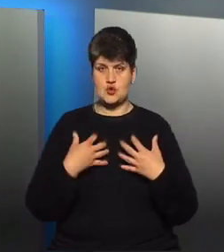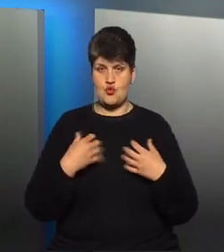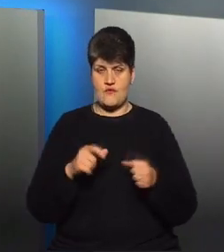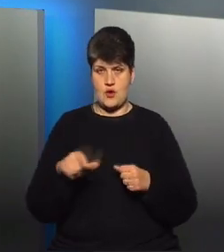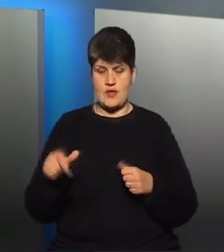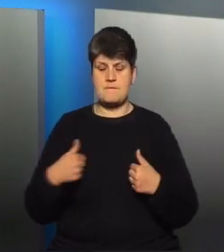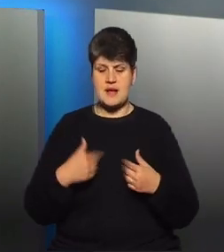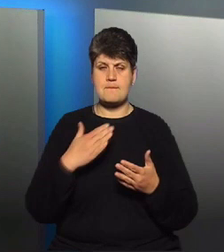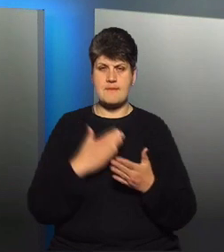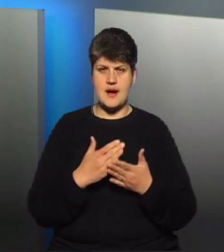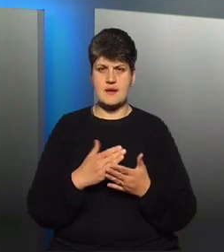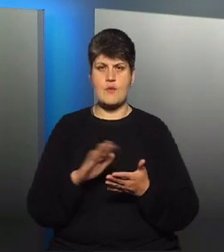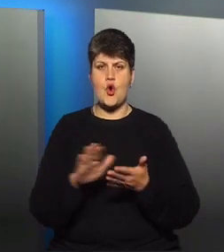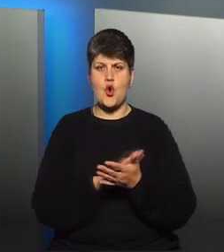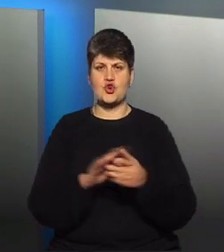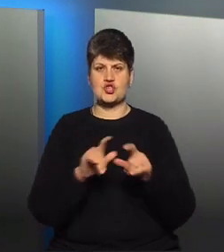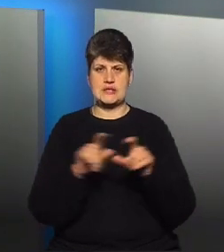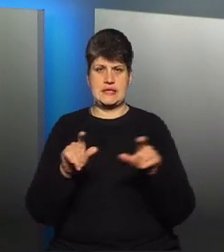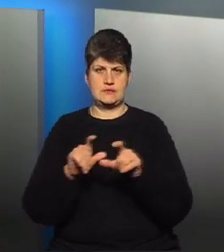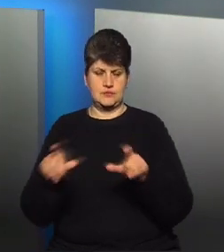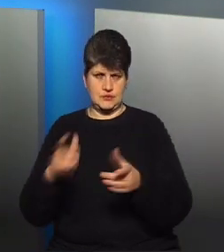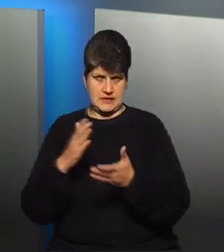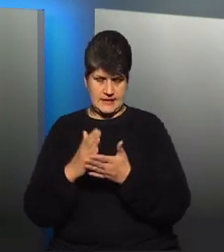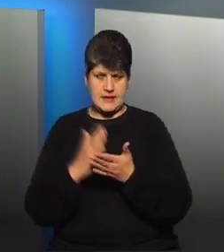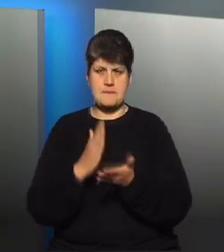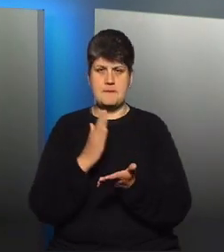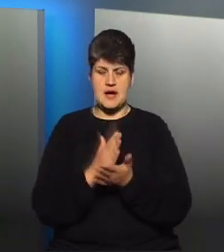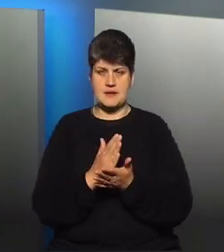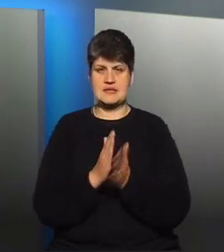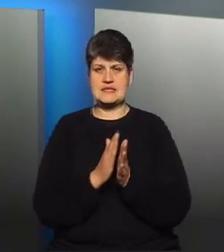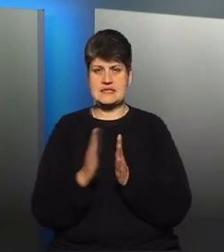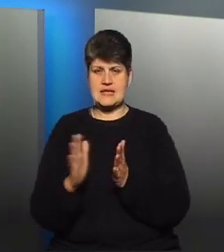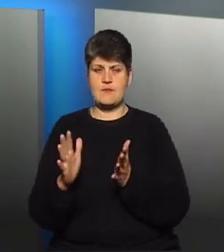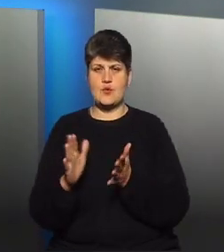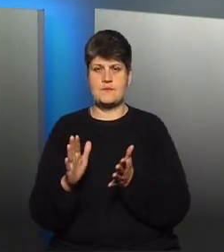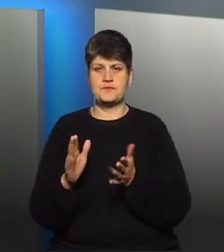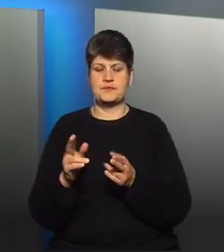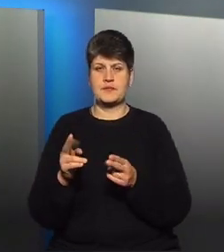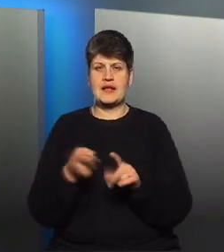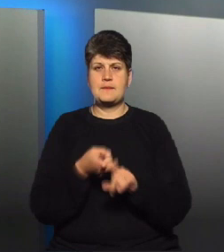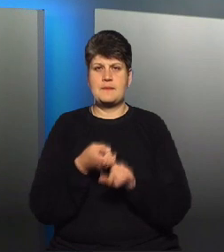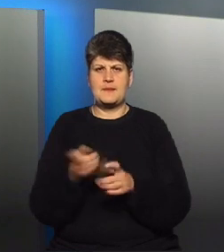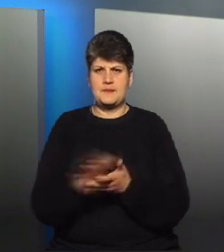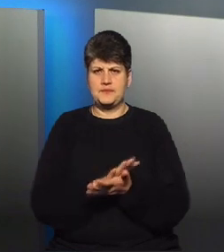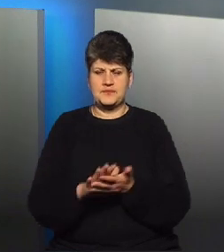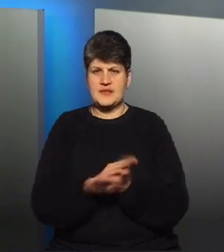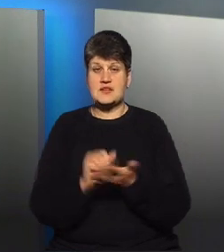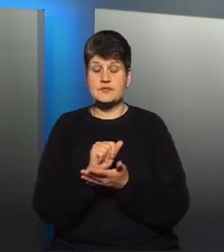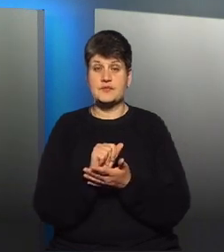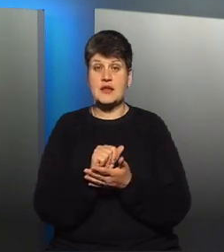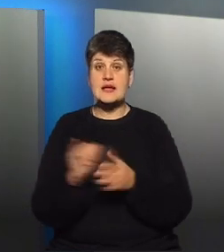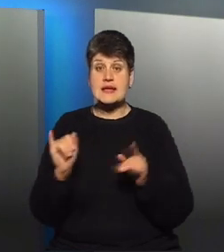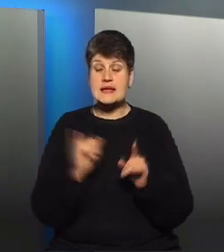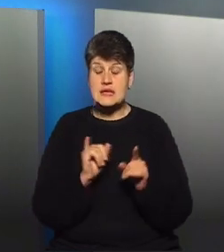очисних споруд, в тому числі маємо систему знезараження, яка дуже чітко дозує сам знезаражувач. І, відповідно,